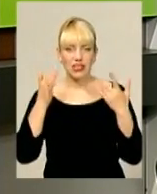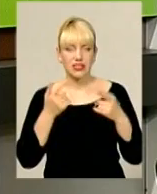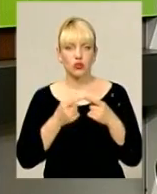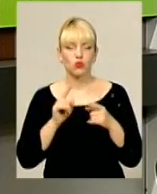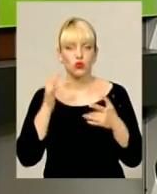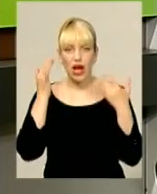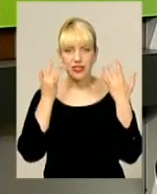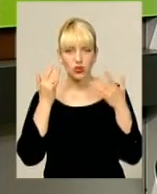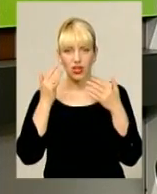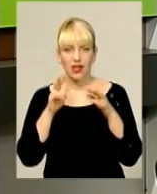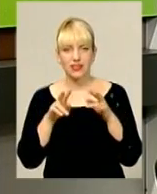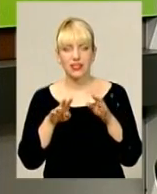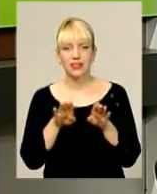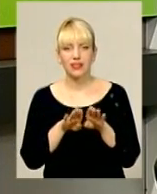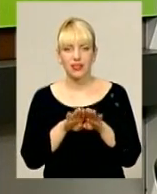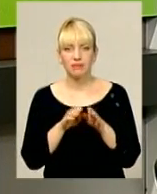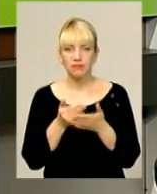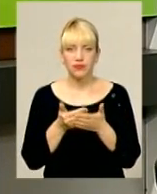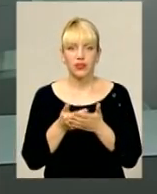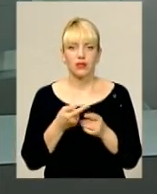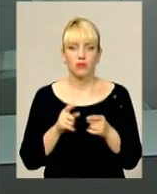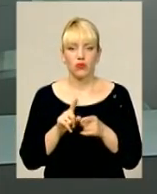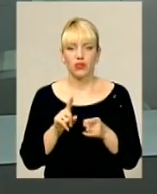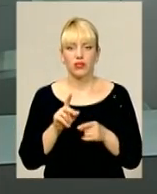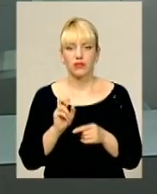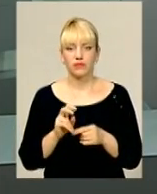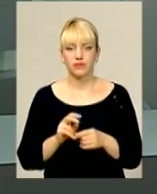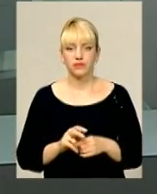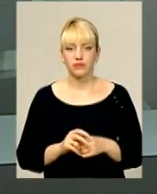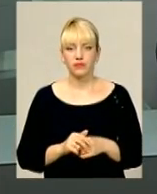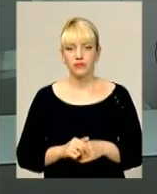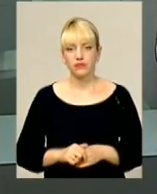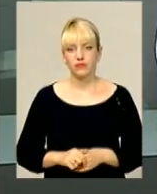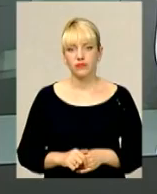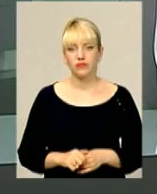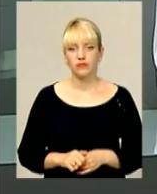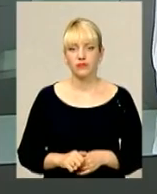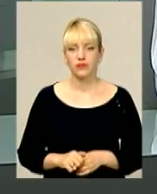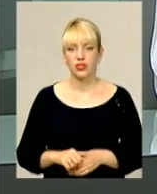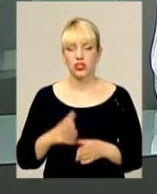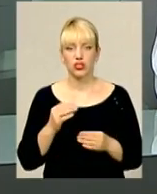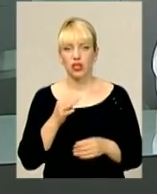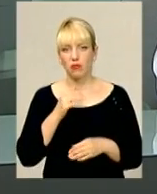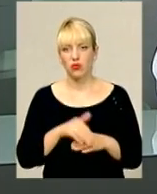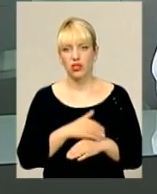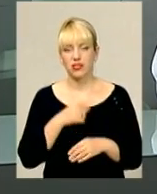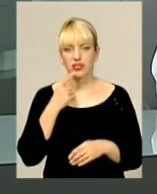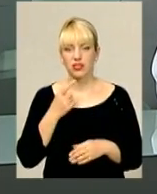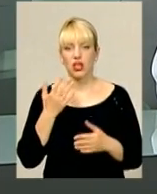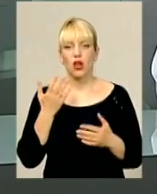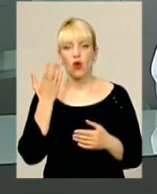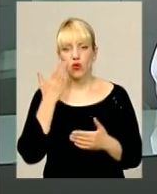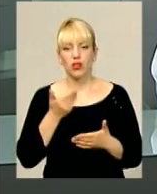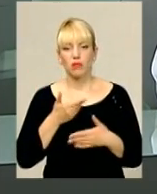лишатись стійкими протягом десятиліттів. І ще скажіть, будь ласка, хоча би приблизно, коли ми